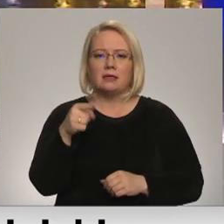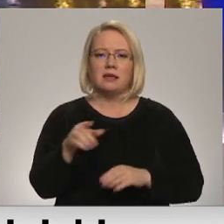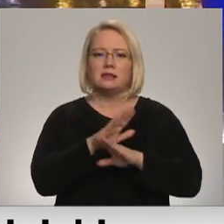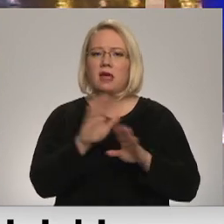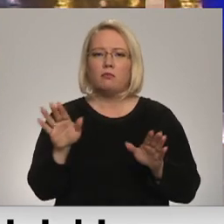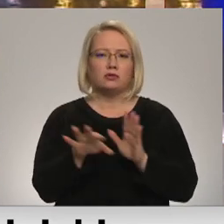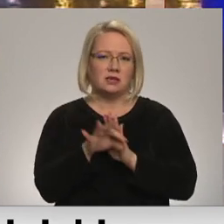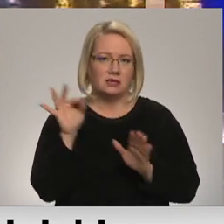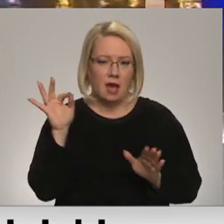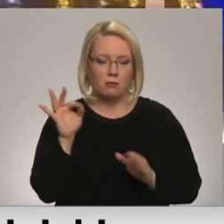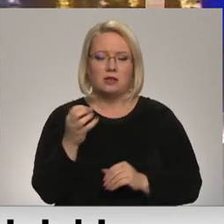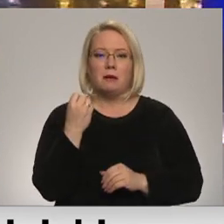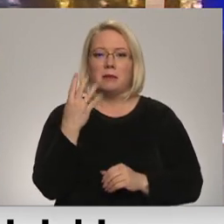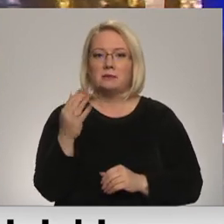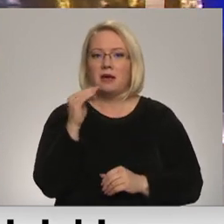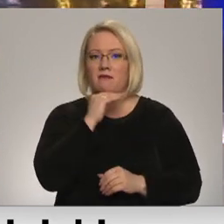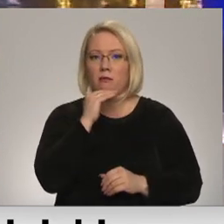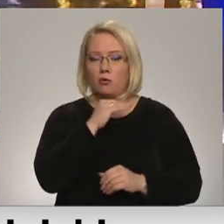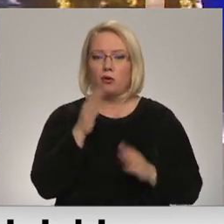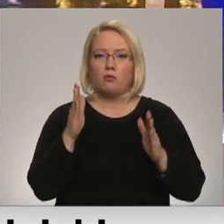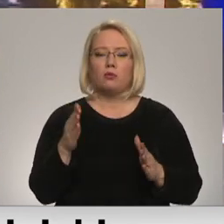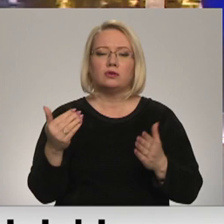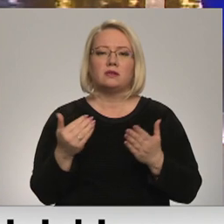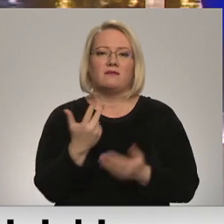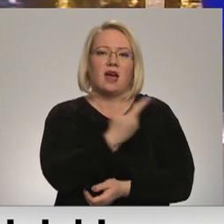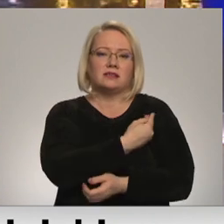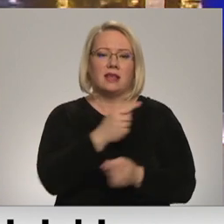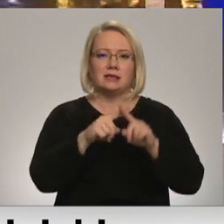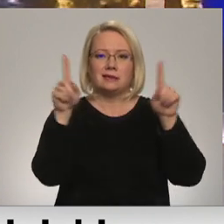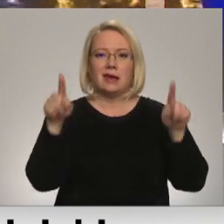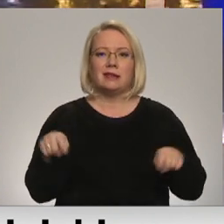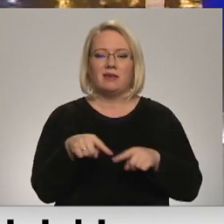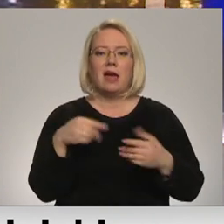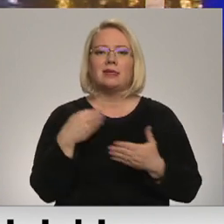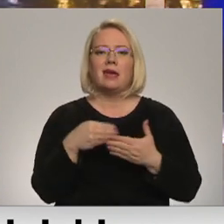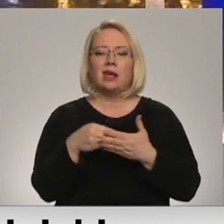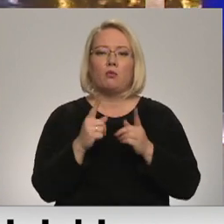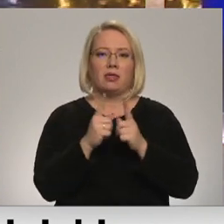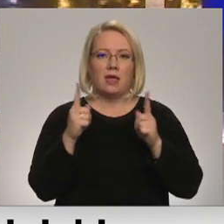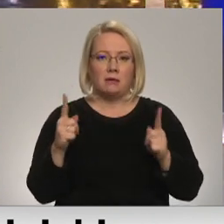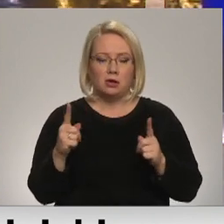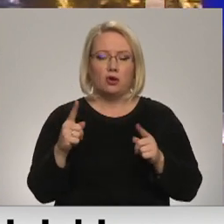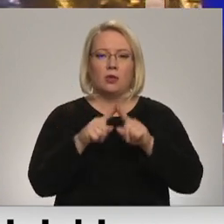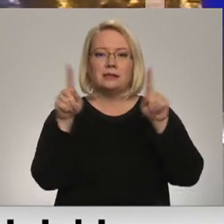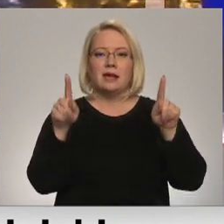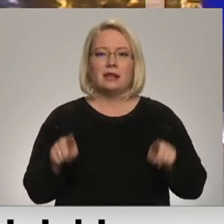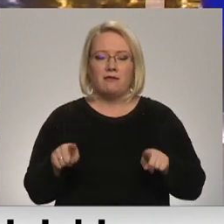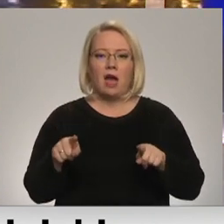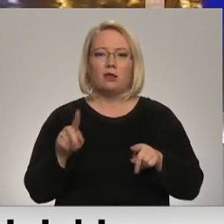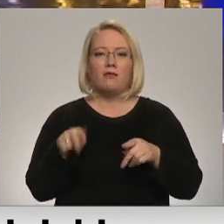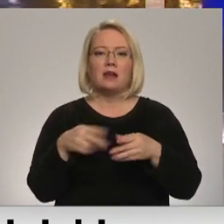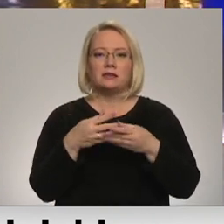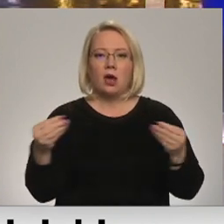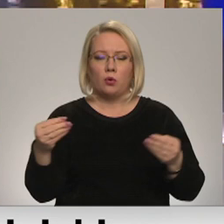izņēmums. 15. februārijas stās iespēkā vakcinācijas certifikātu derīguma termiņš un certifikātu varētu zaudēt